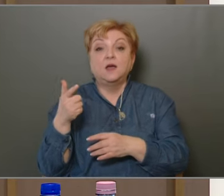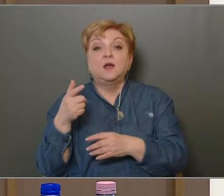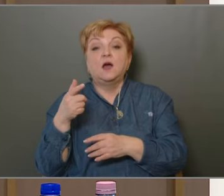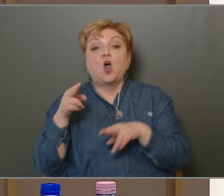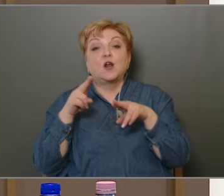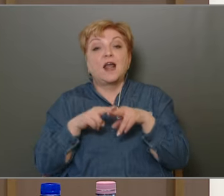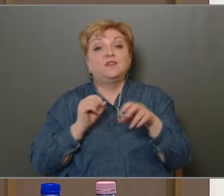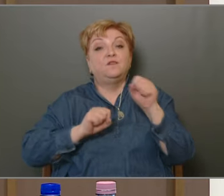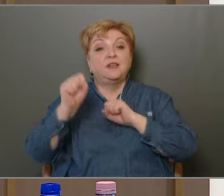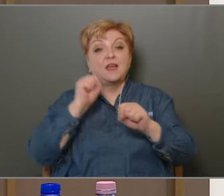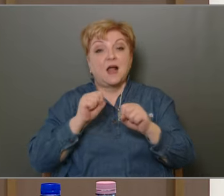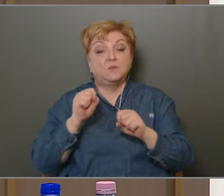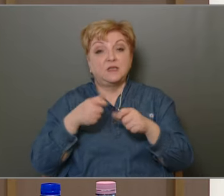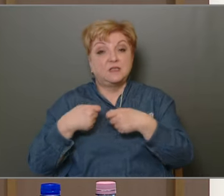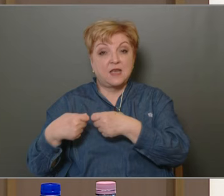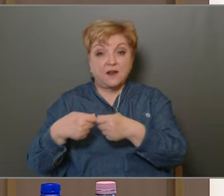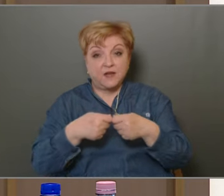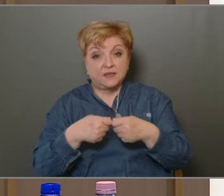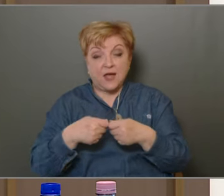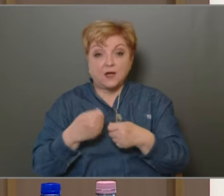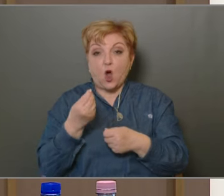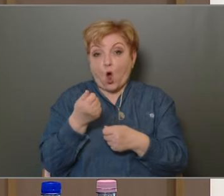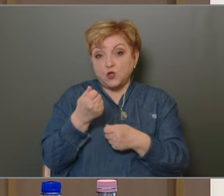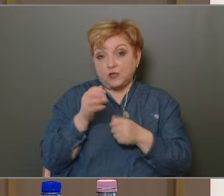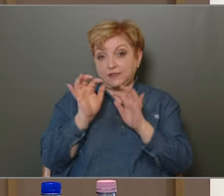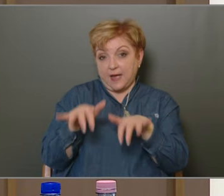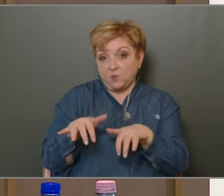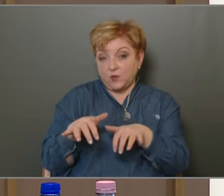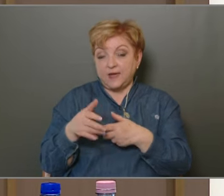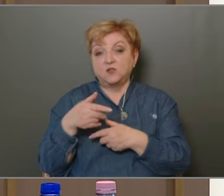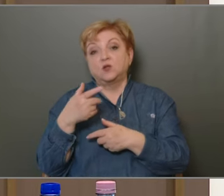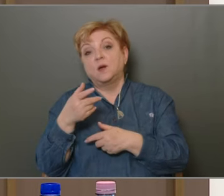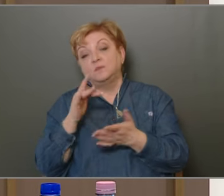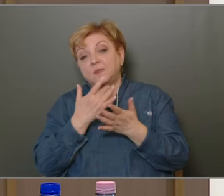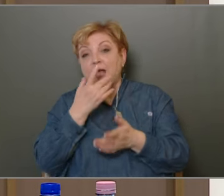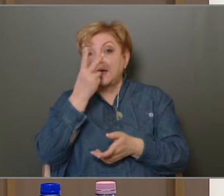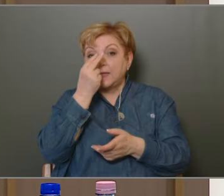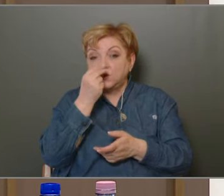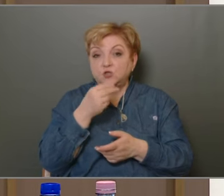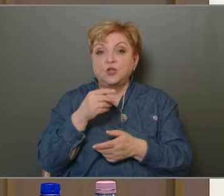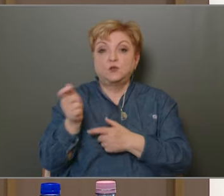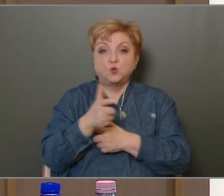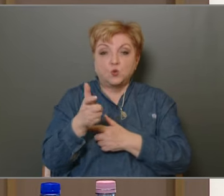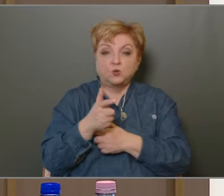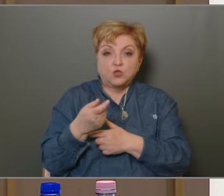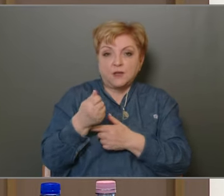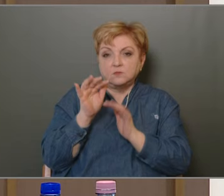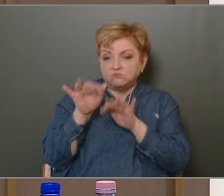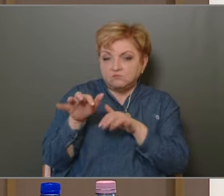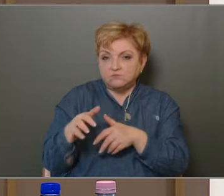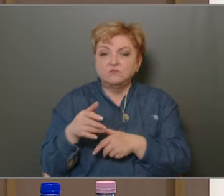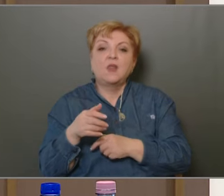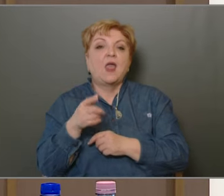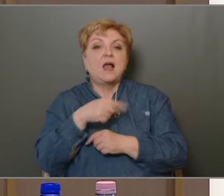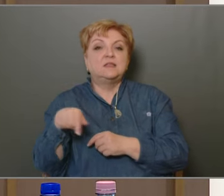támogatását Itt gondolok a rendőrségnek, a tűzoltóságnak adott támogatása vagy a közbiztonsági pályázatunkra, ami szintén ezen a